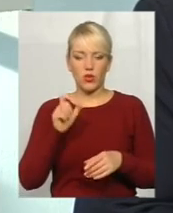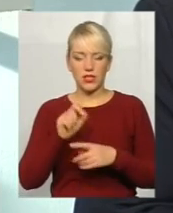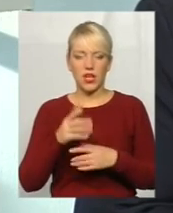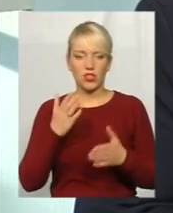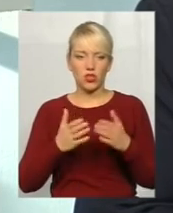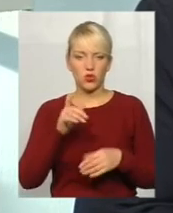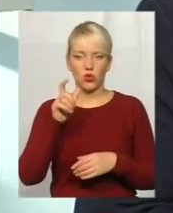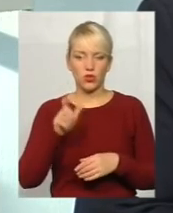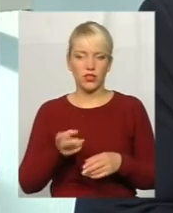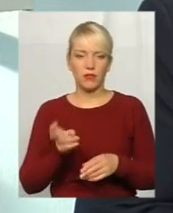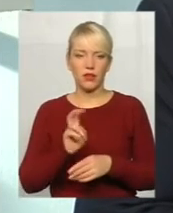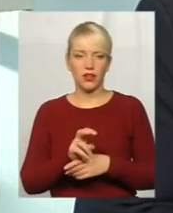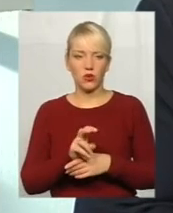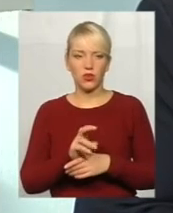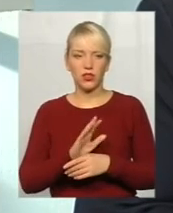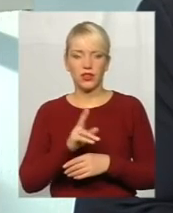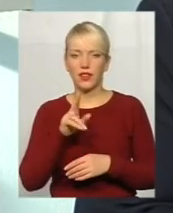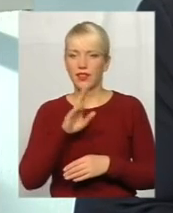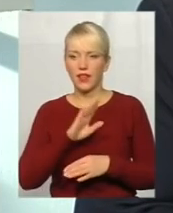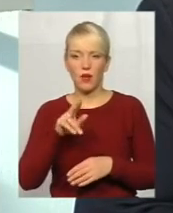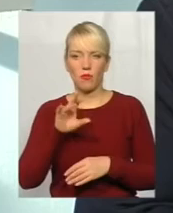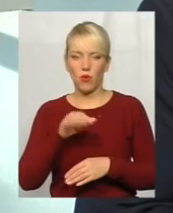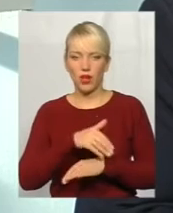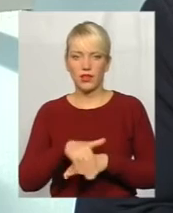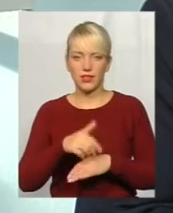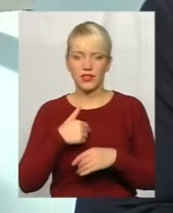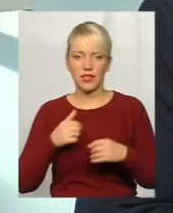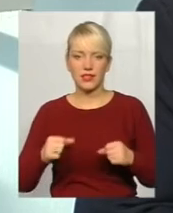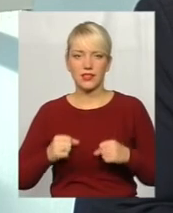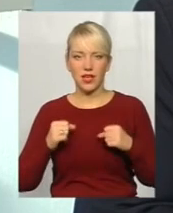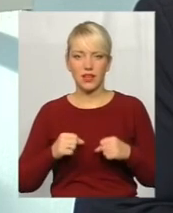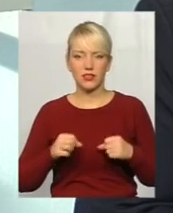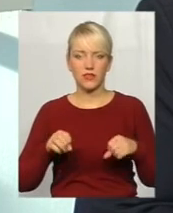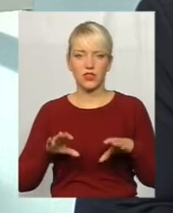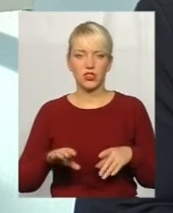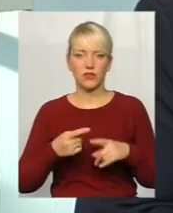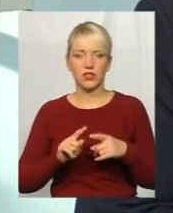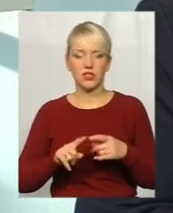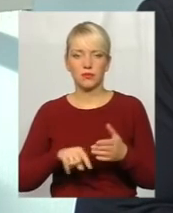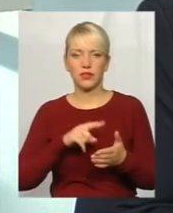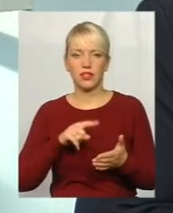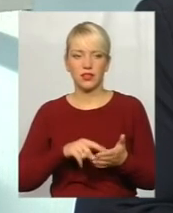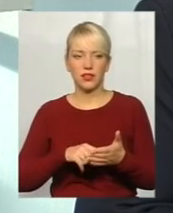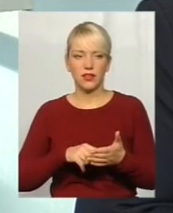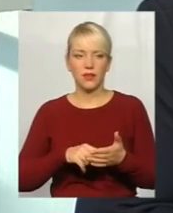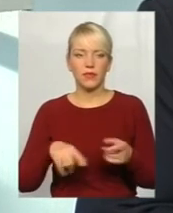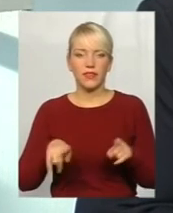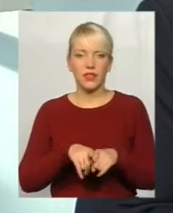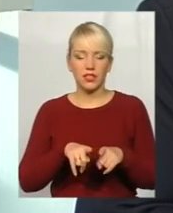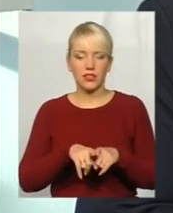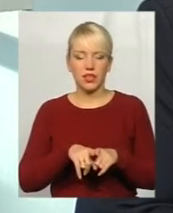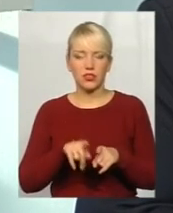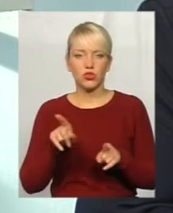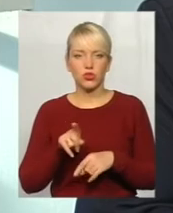приходить і не по адресі, я стараюся вирішувати ці питання таким чином, щоб